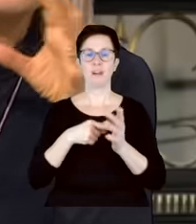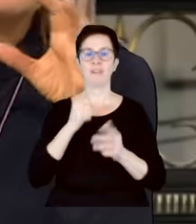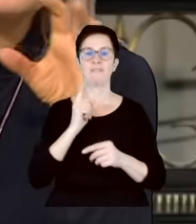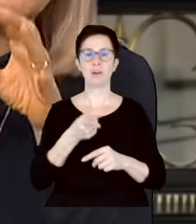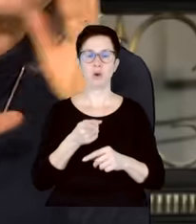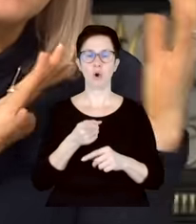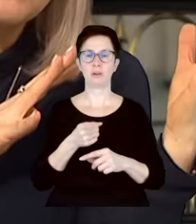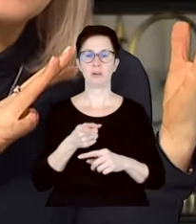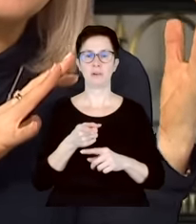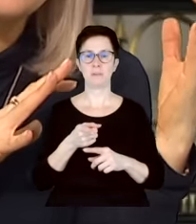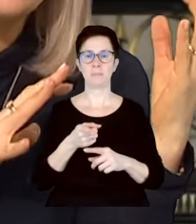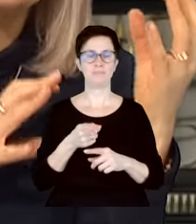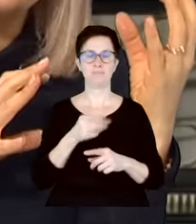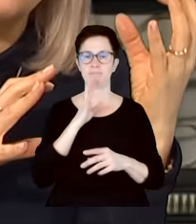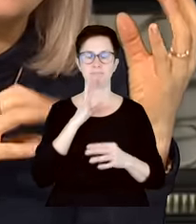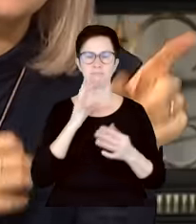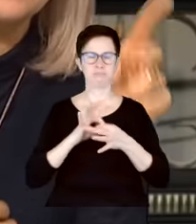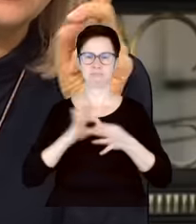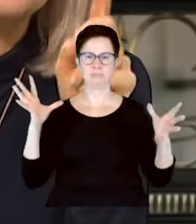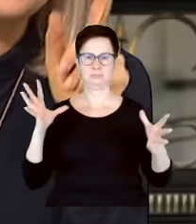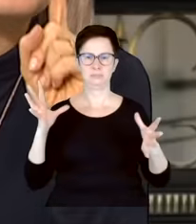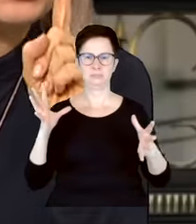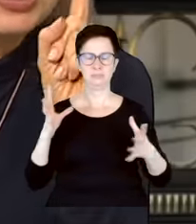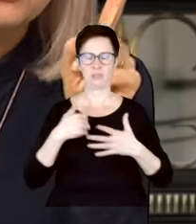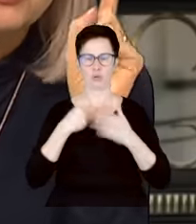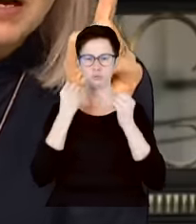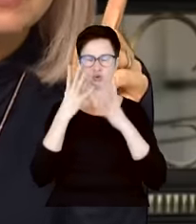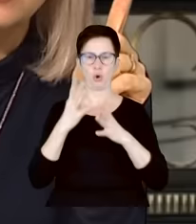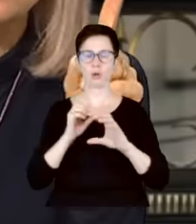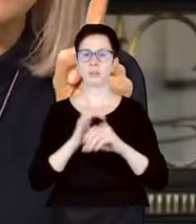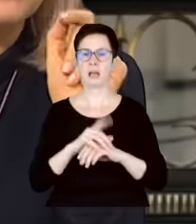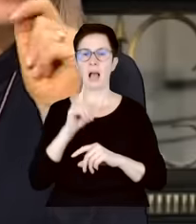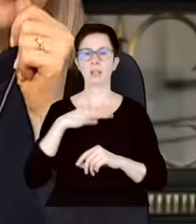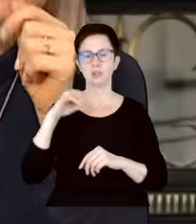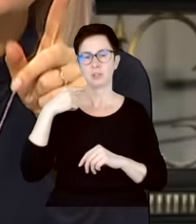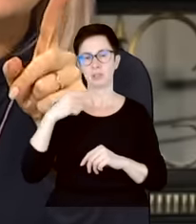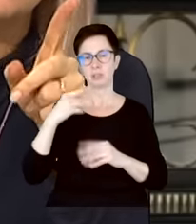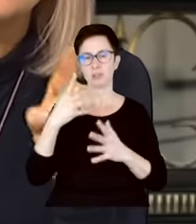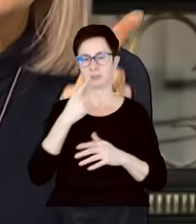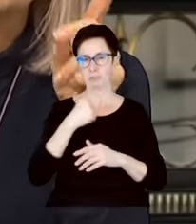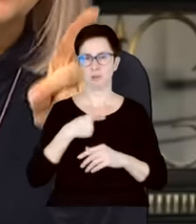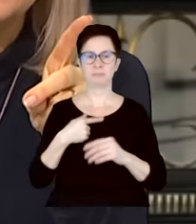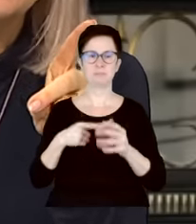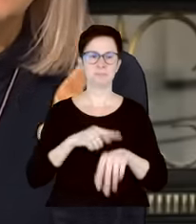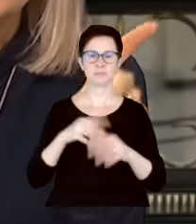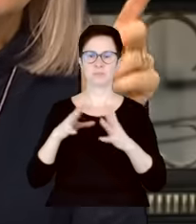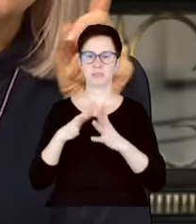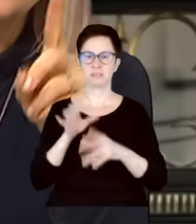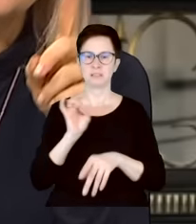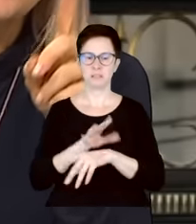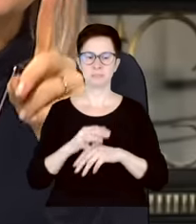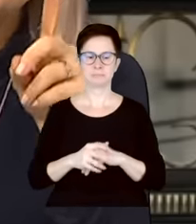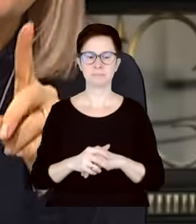Jakby oderwaniu od sytuacji prawnej... On jest szokujący. Ale chciałabym jeszcze powiedzieć jedną rzecz bardzo istotną. sekund, Pani Poseł, i muszę kończyć. Proszę Państwa,